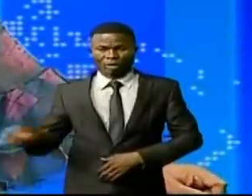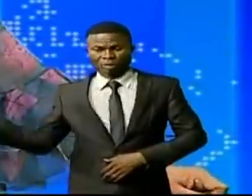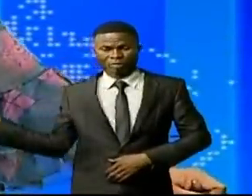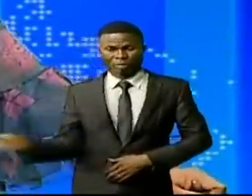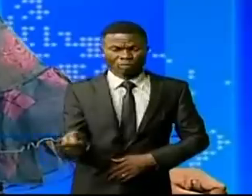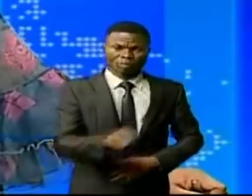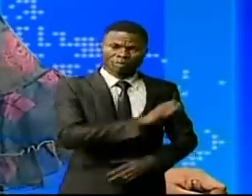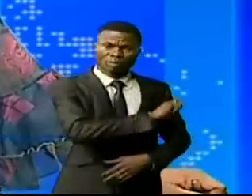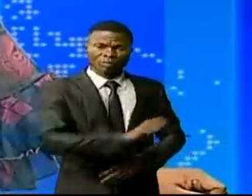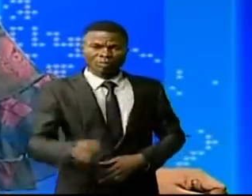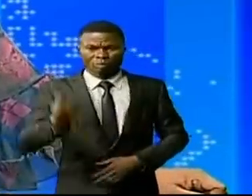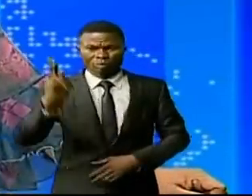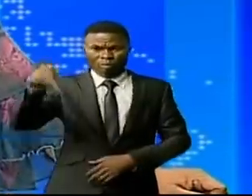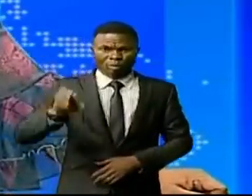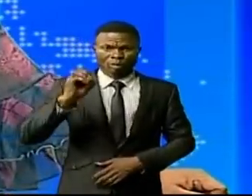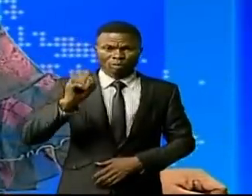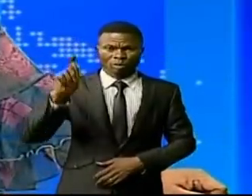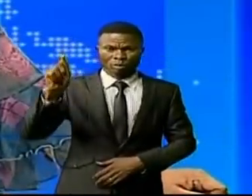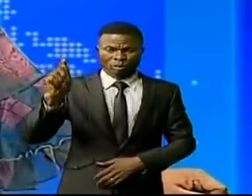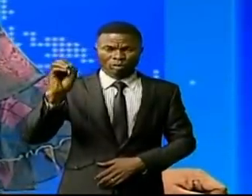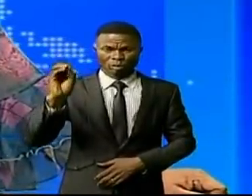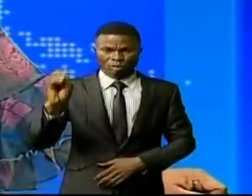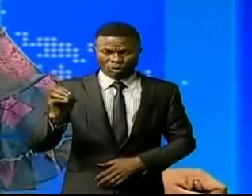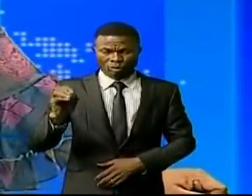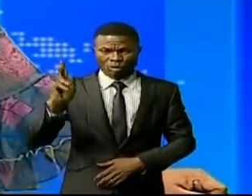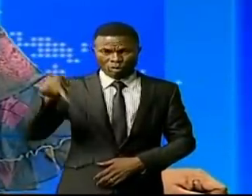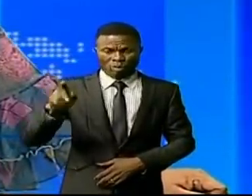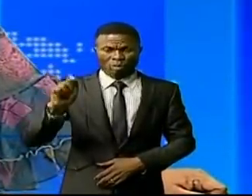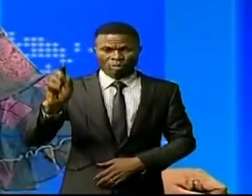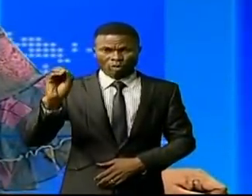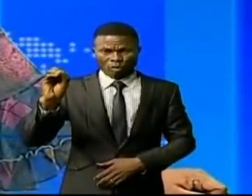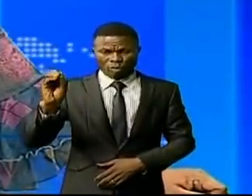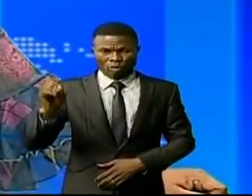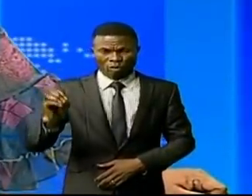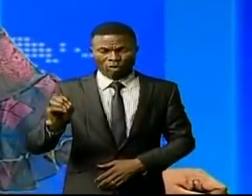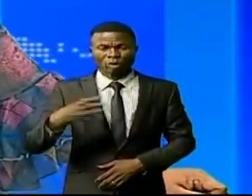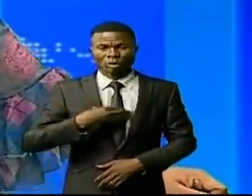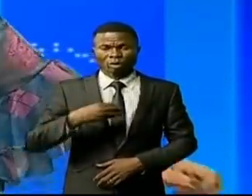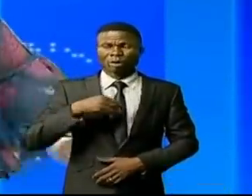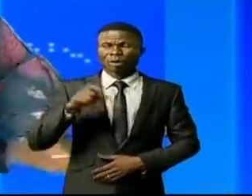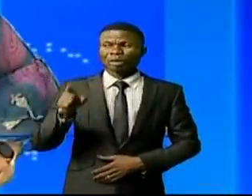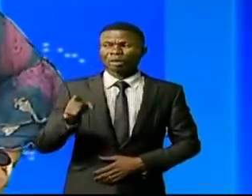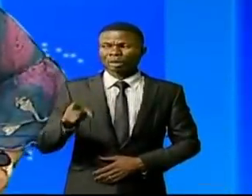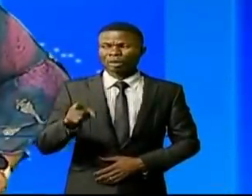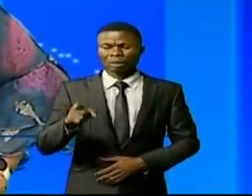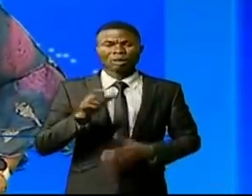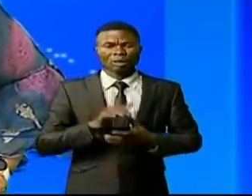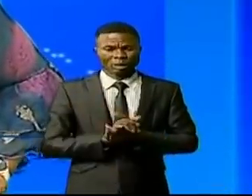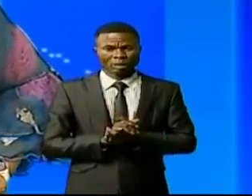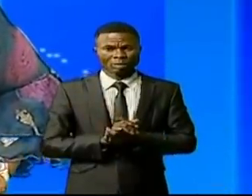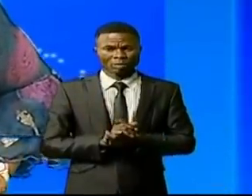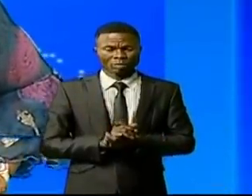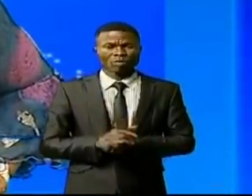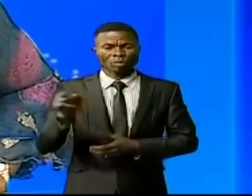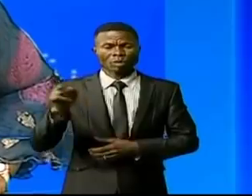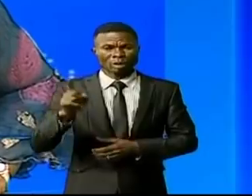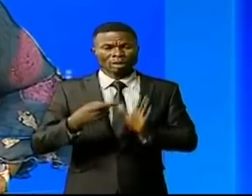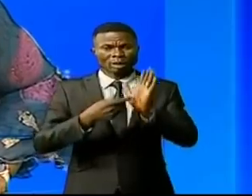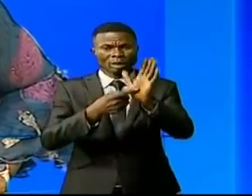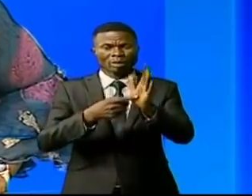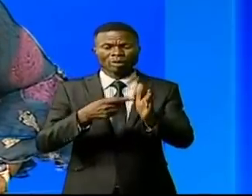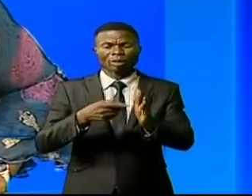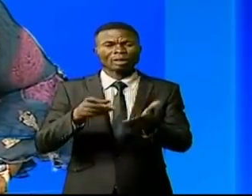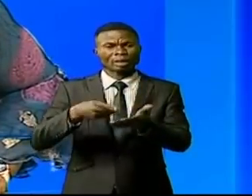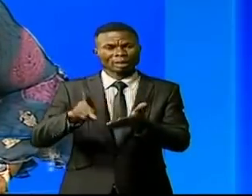Poto-Poto organisé à Kinshasa. La tennis humaine Marie Bosman-Egaté est allée présenter sa